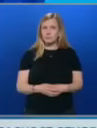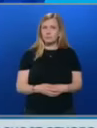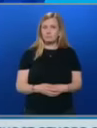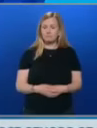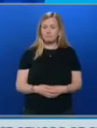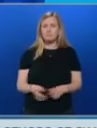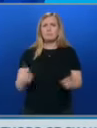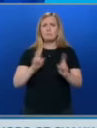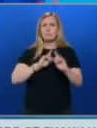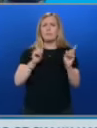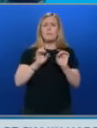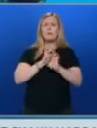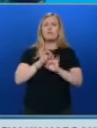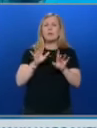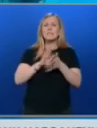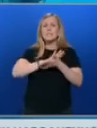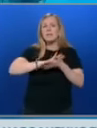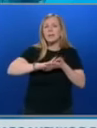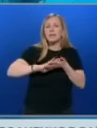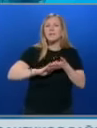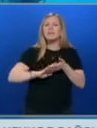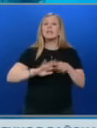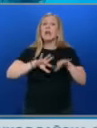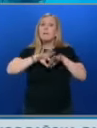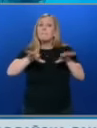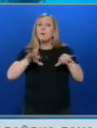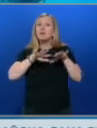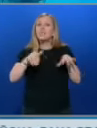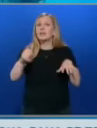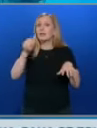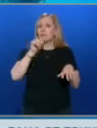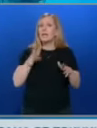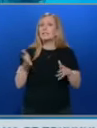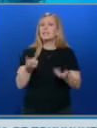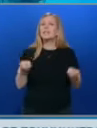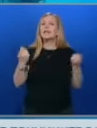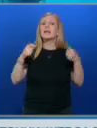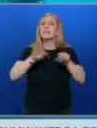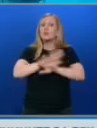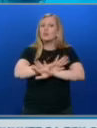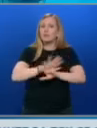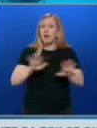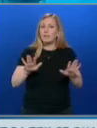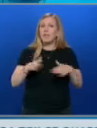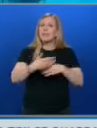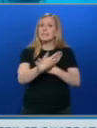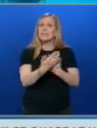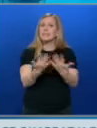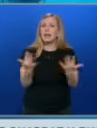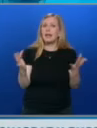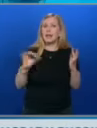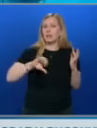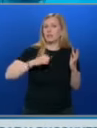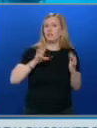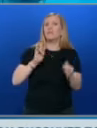Няма данни за замърсяване на морската вода по Българското Черноморие. След разрушаването на язовирната стена на Нова Каховка